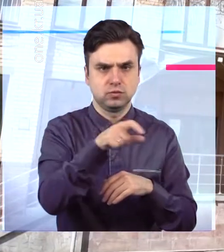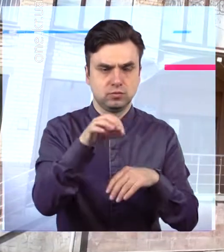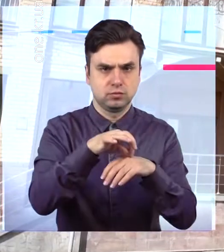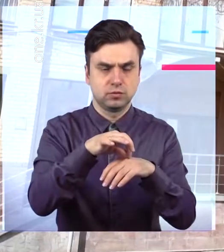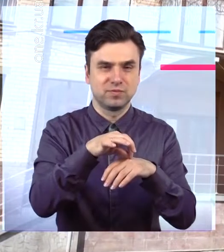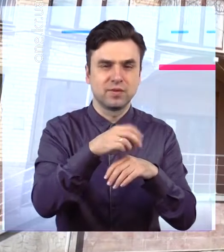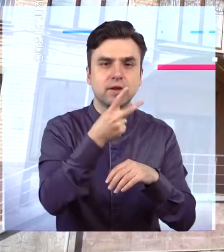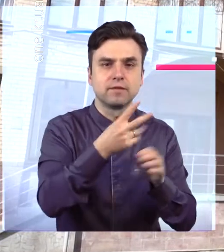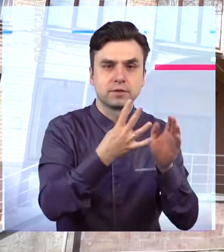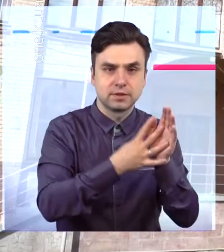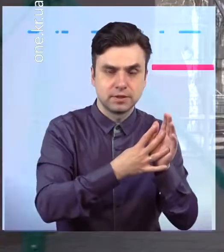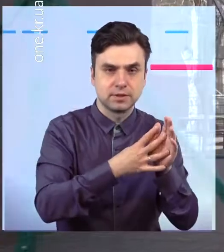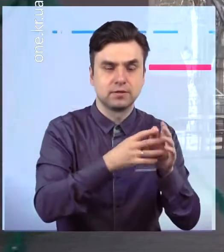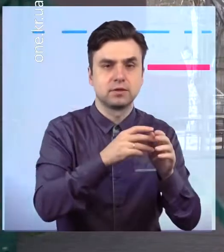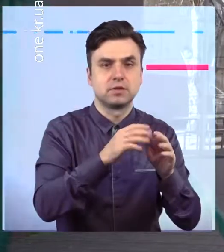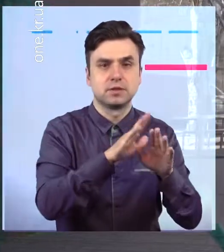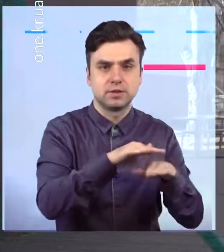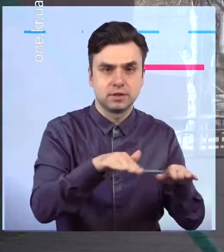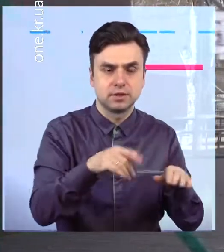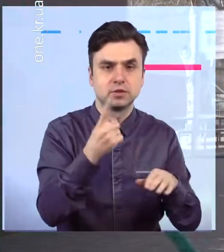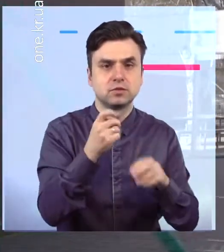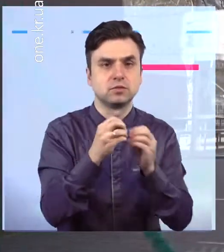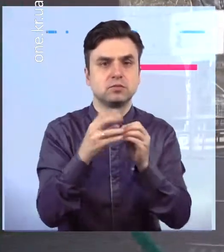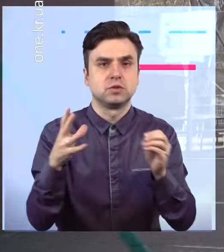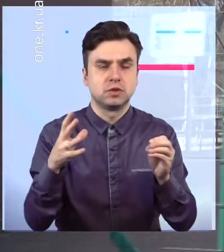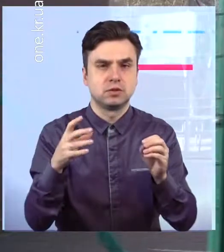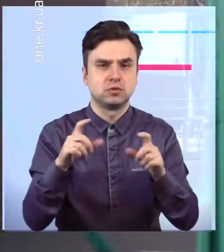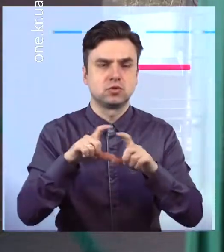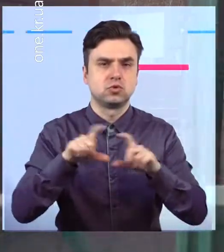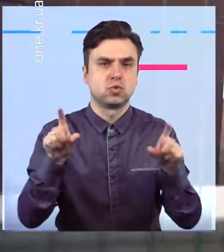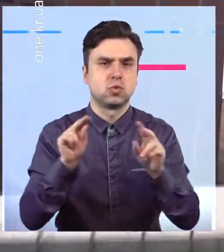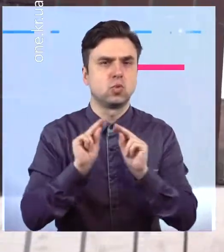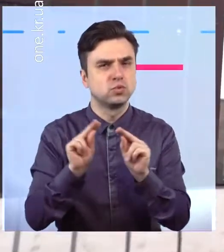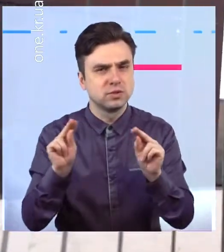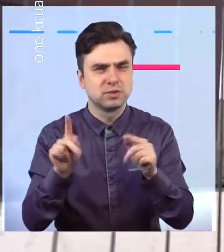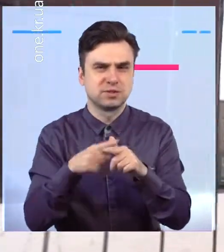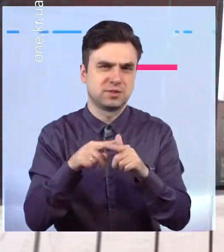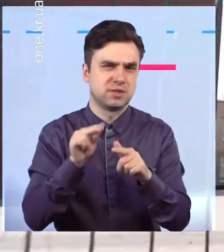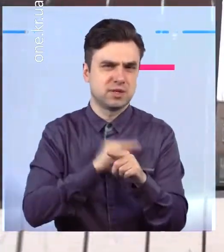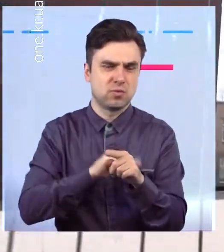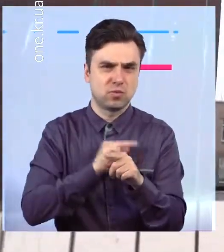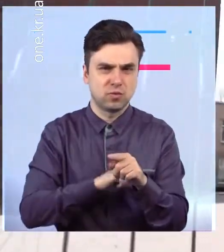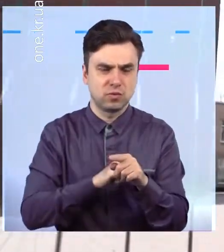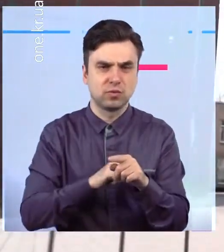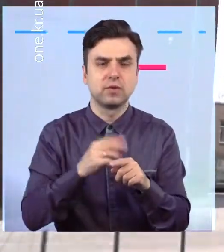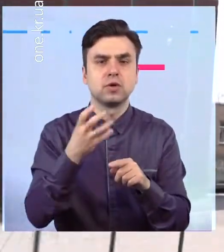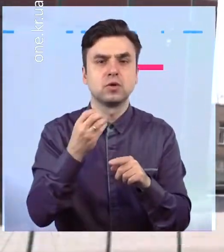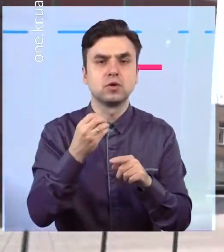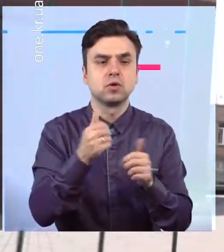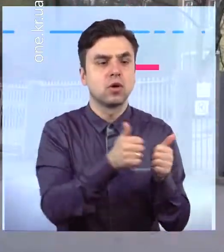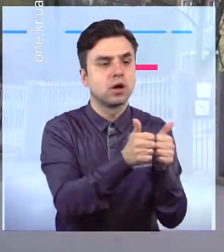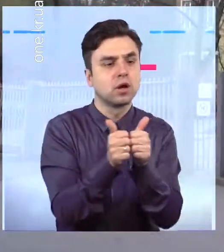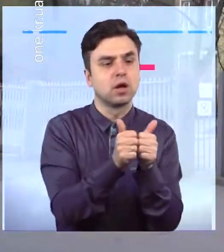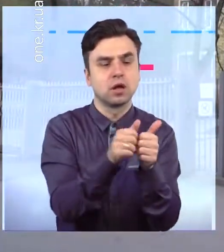– 29 учнів і 115 працівників шкіл. Ще 75 осіб контактували із хворими, тож вони нині знаходяться на